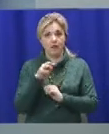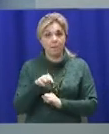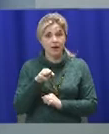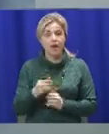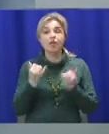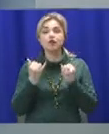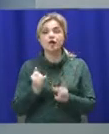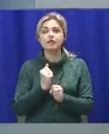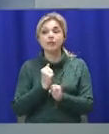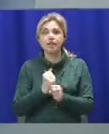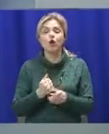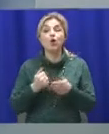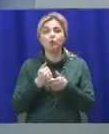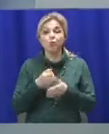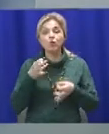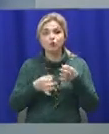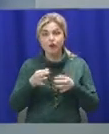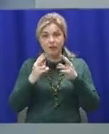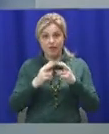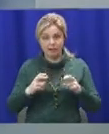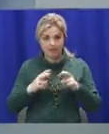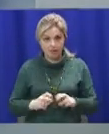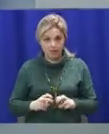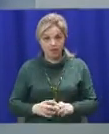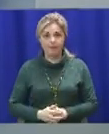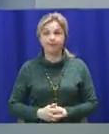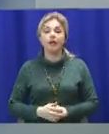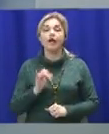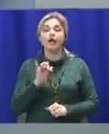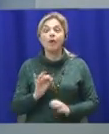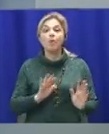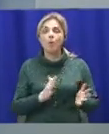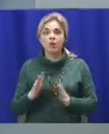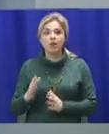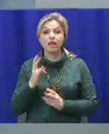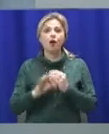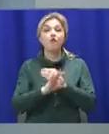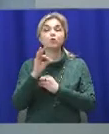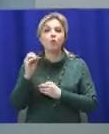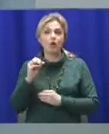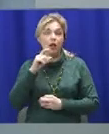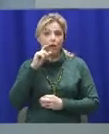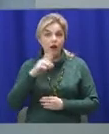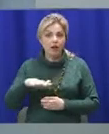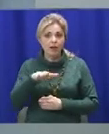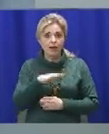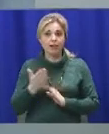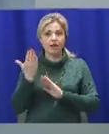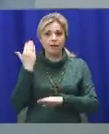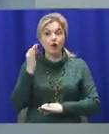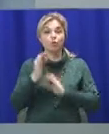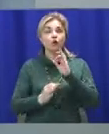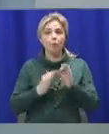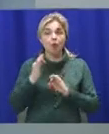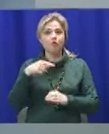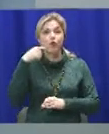Нині проводиться досудове розслідування. І до подій на сході країни. Минулої доби російсько-окупаційні війська